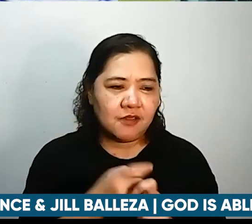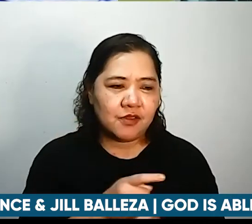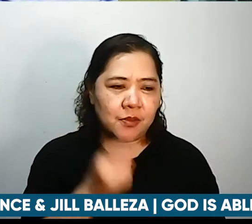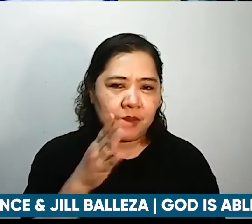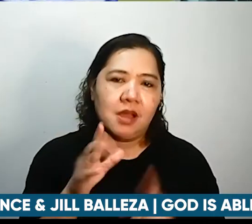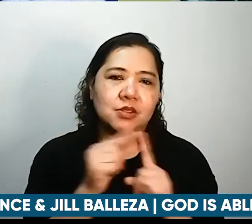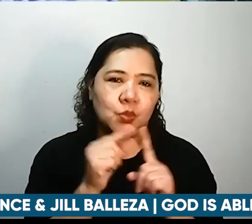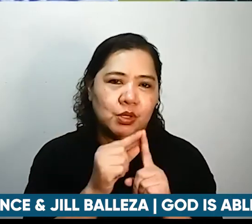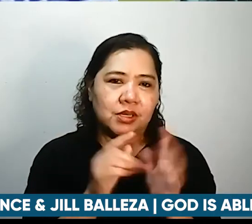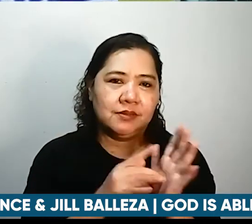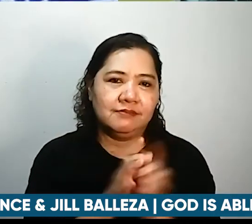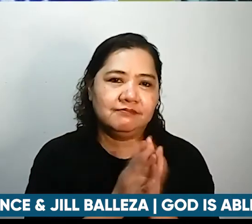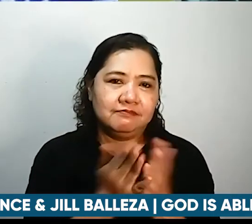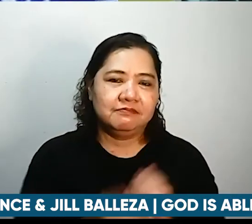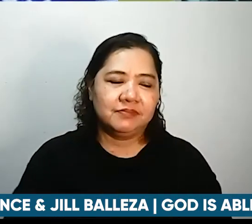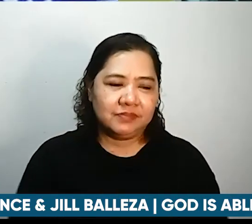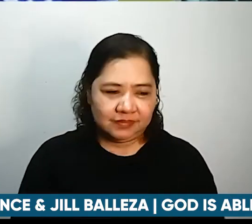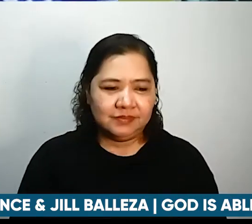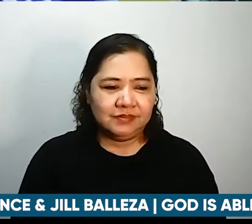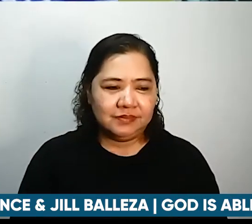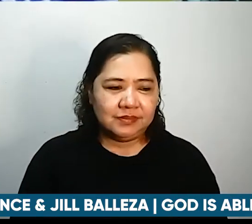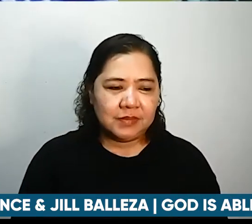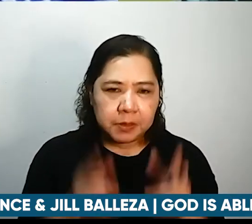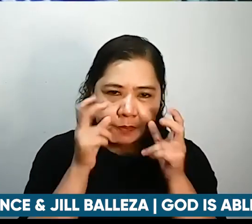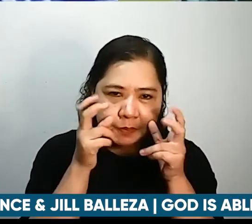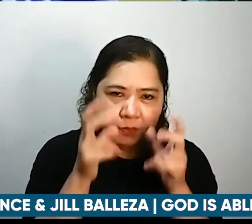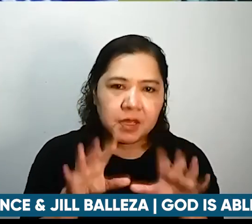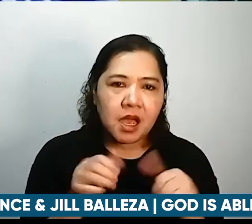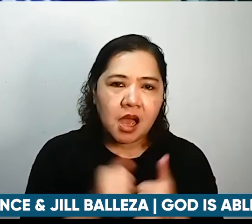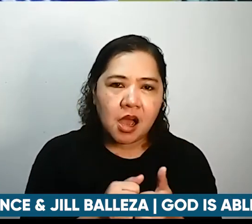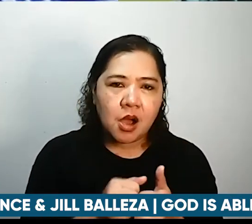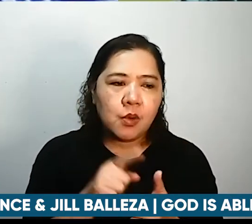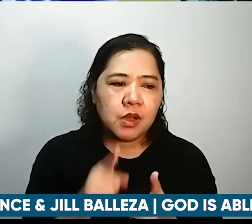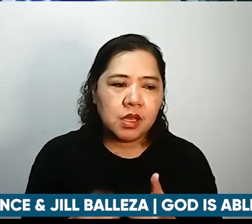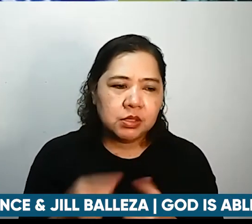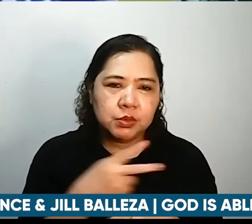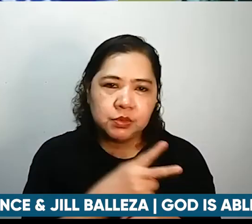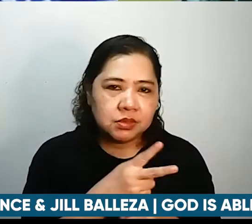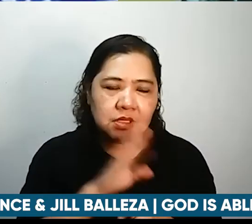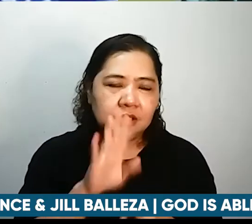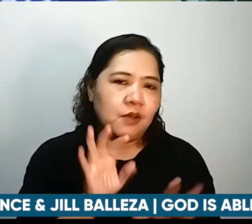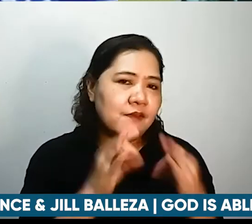eto po pahinggan po natin ang ating hope notes how are you treating your family